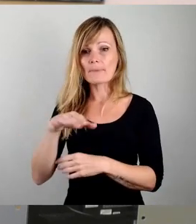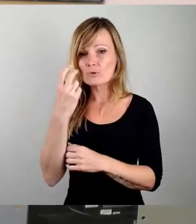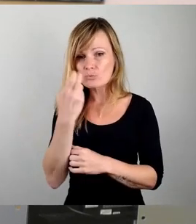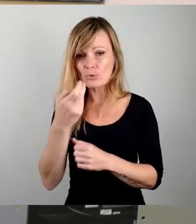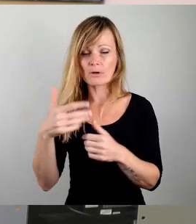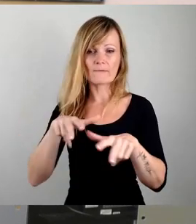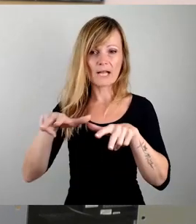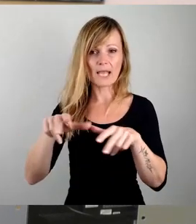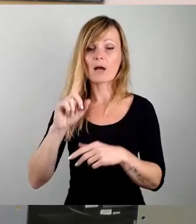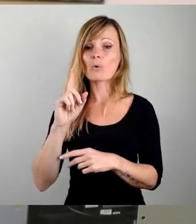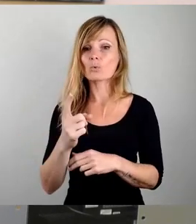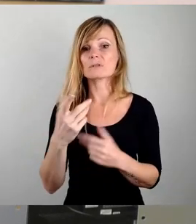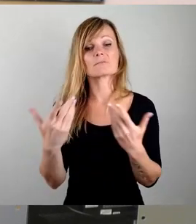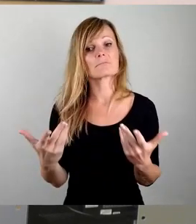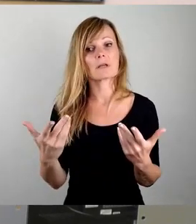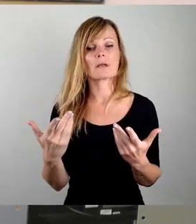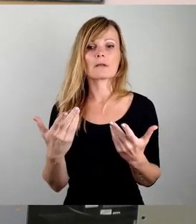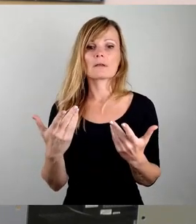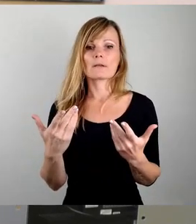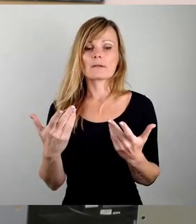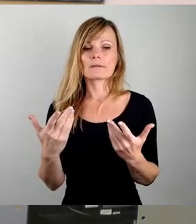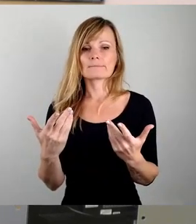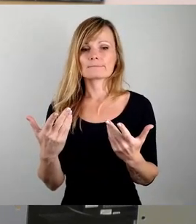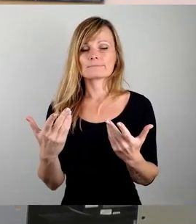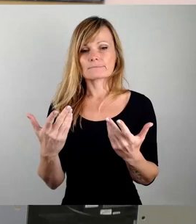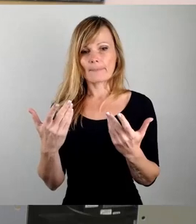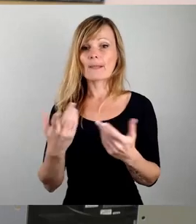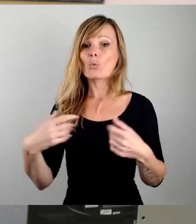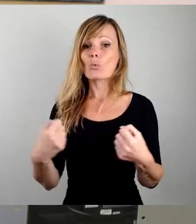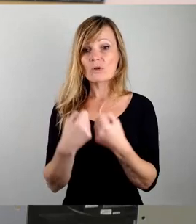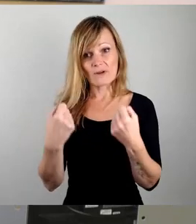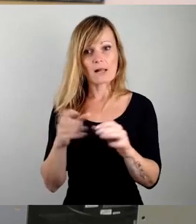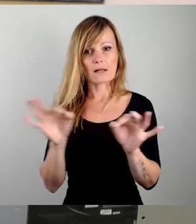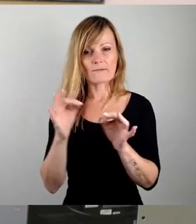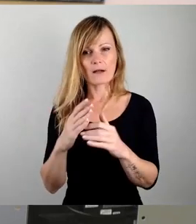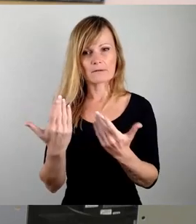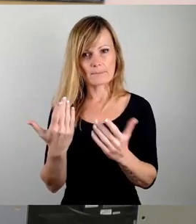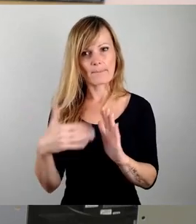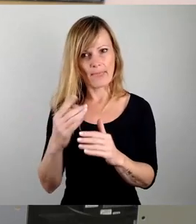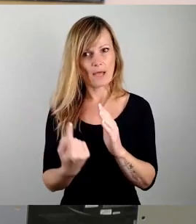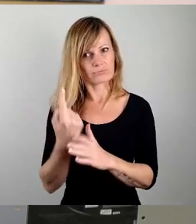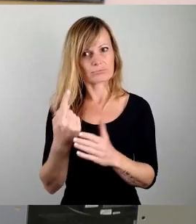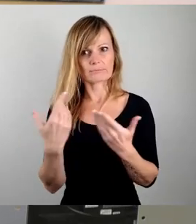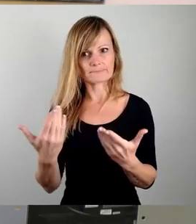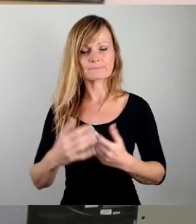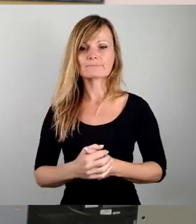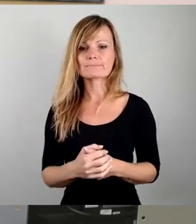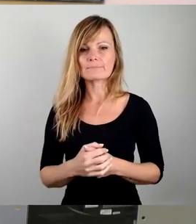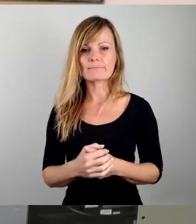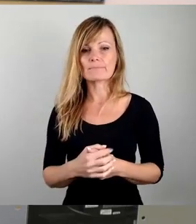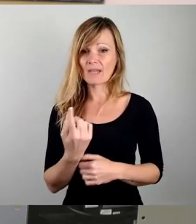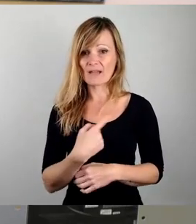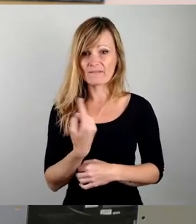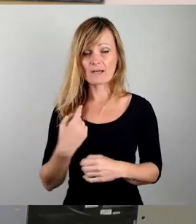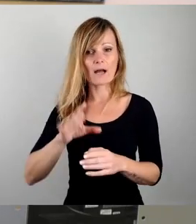gestiegene Unfallgefahr. Sie stoßen damit nicht nur uns Garagen-Nutzern vor den